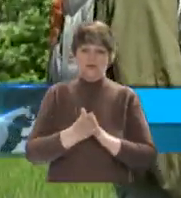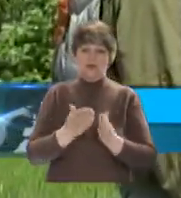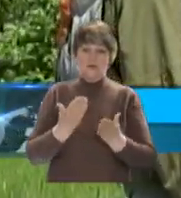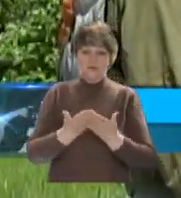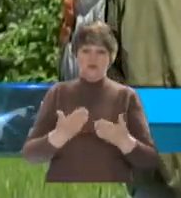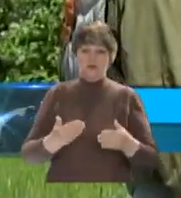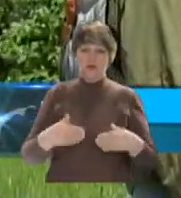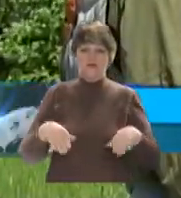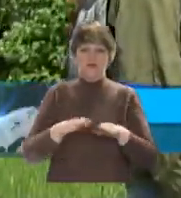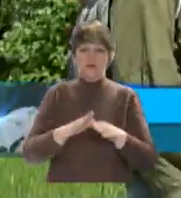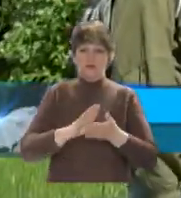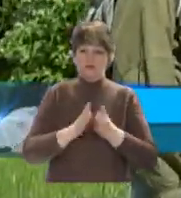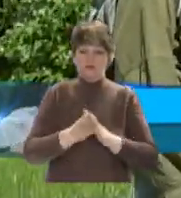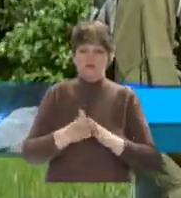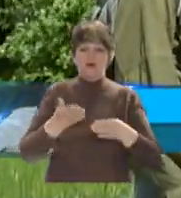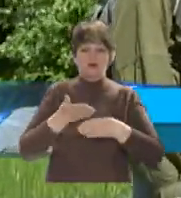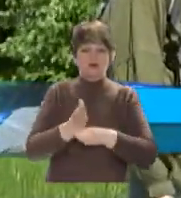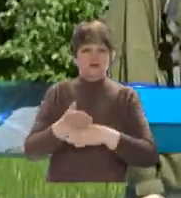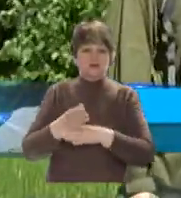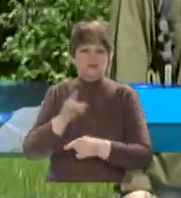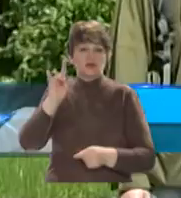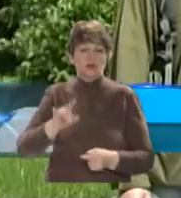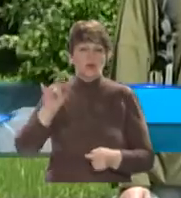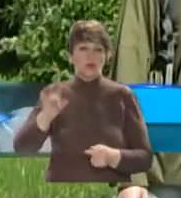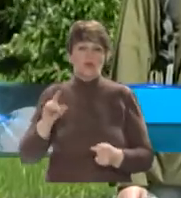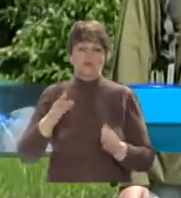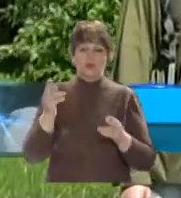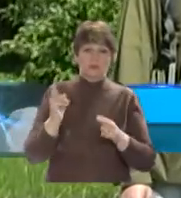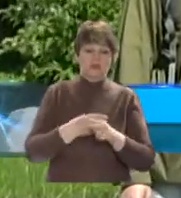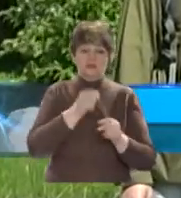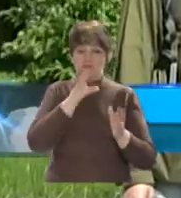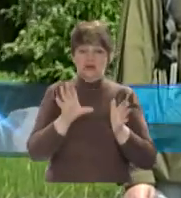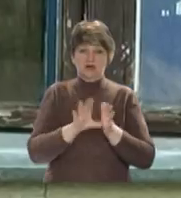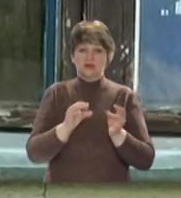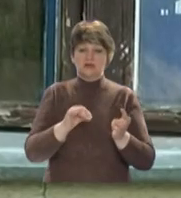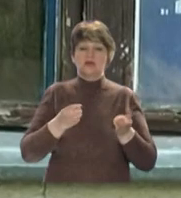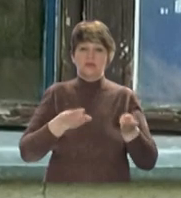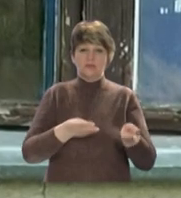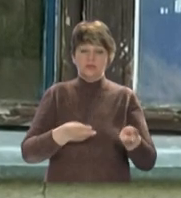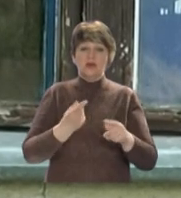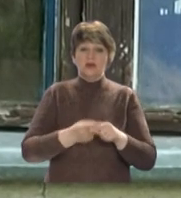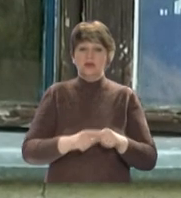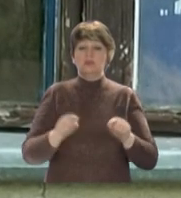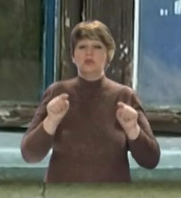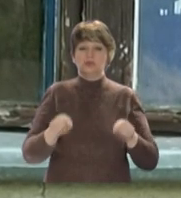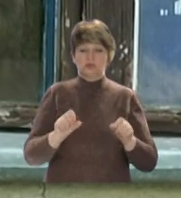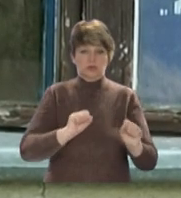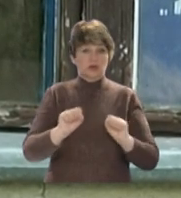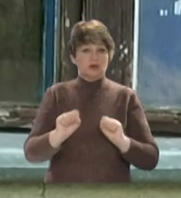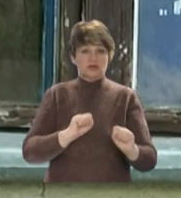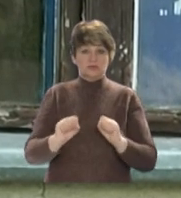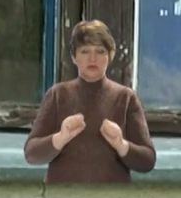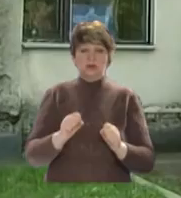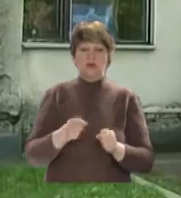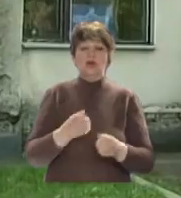ось в такому стані, розбиті шипки, без електрики та опалення. Саме тут розпорядник